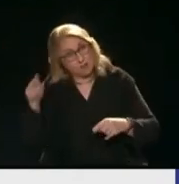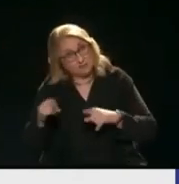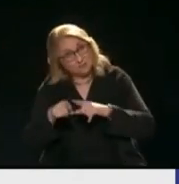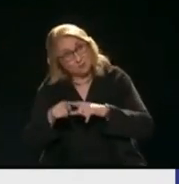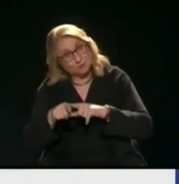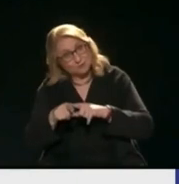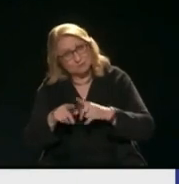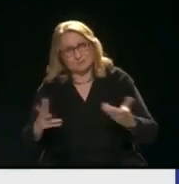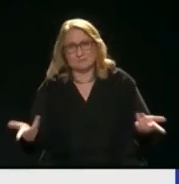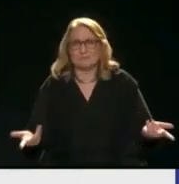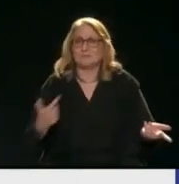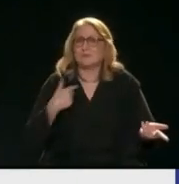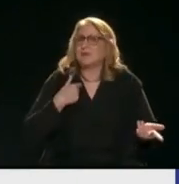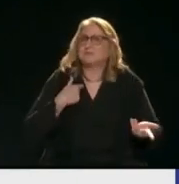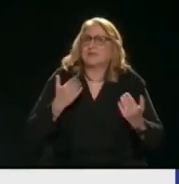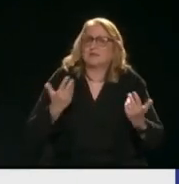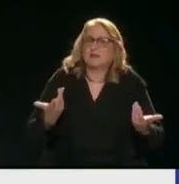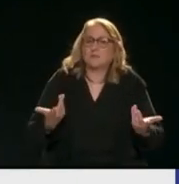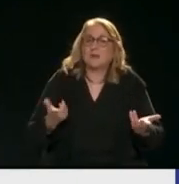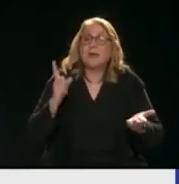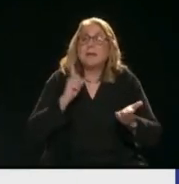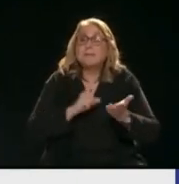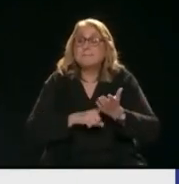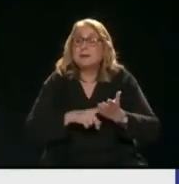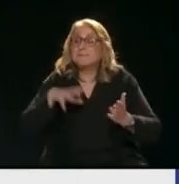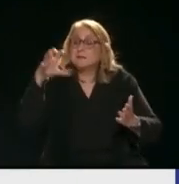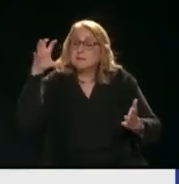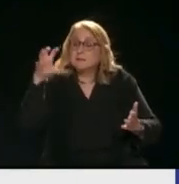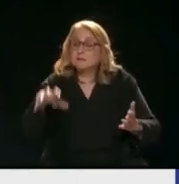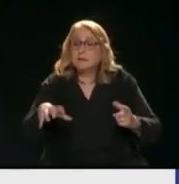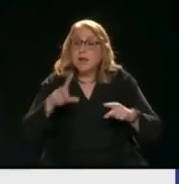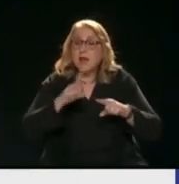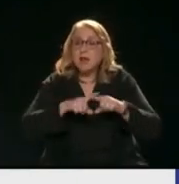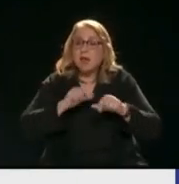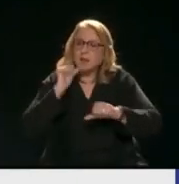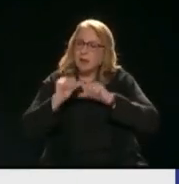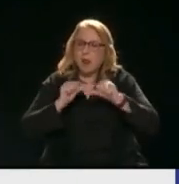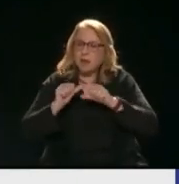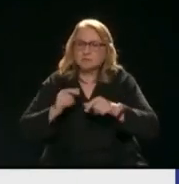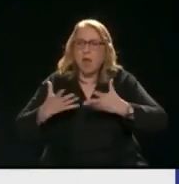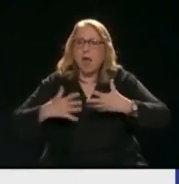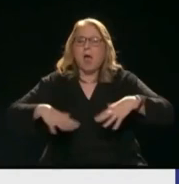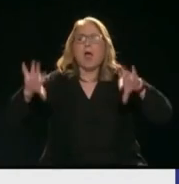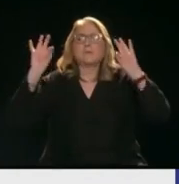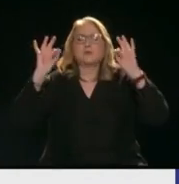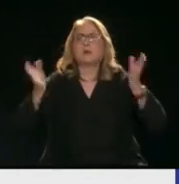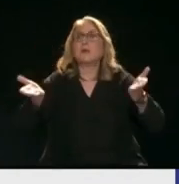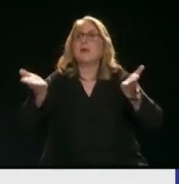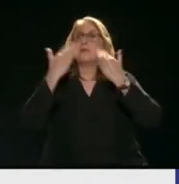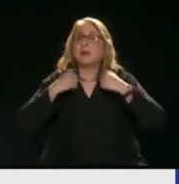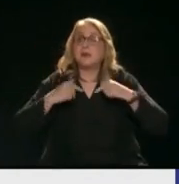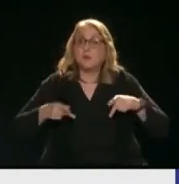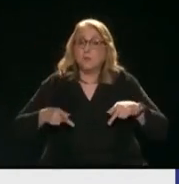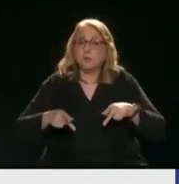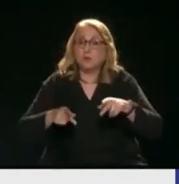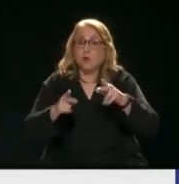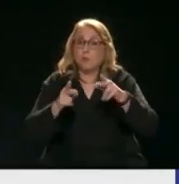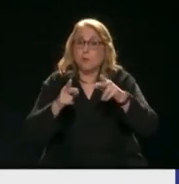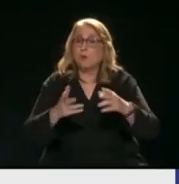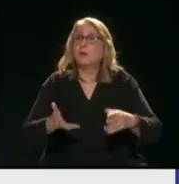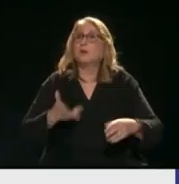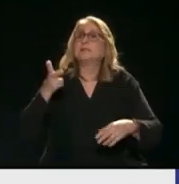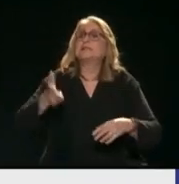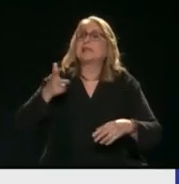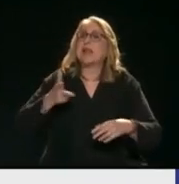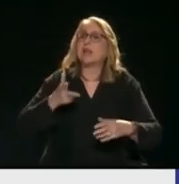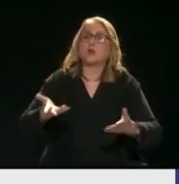χώρα πρέπει να φτιαχτεί Από την αρχή Τουλάχιστον έτσι όπως είναι η εποχή μας Δεν έχουμε δρόμους Δεν έχουμε τρένα παντού Ένα τρένο πάει με αυτό κάτω στην Πάτρα